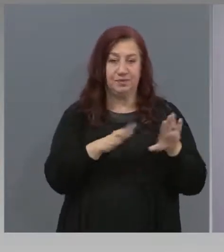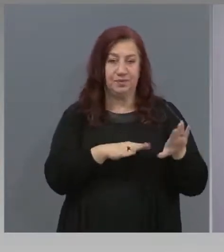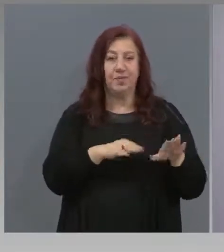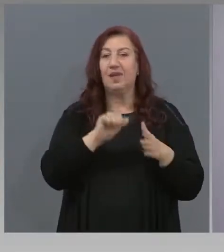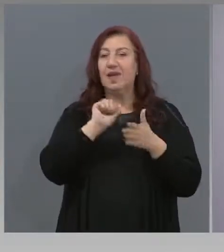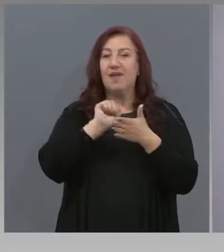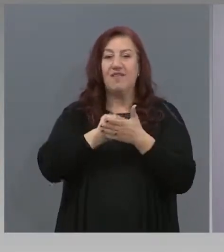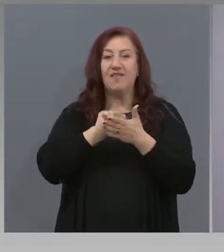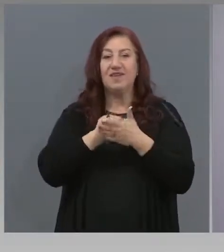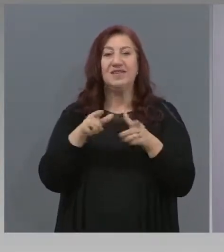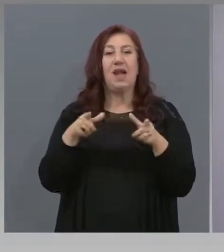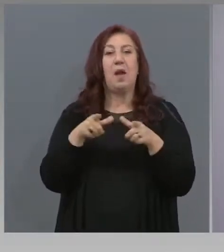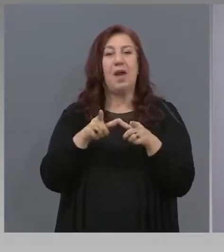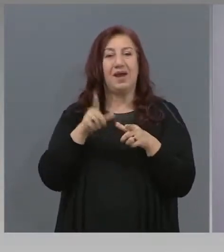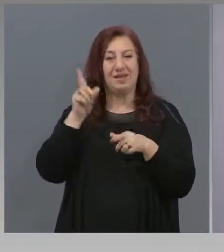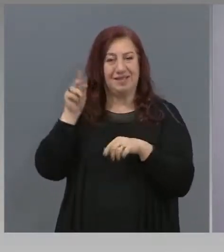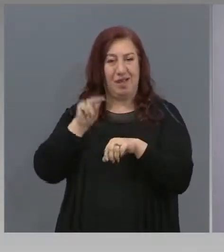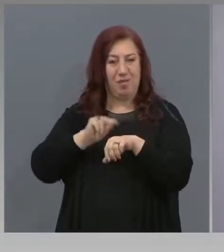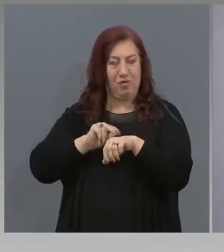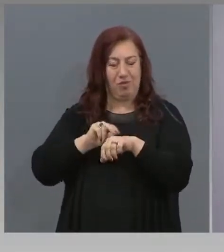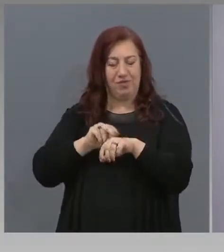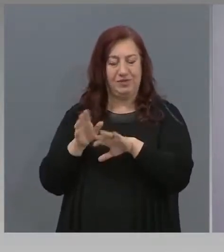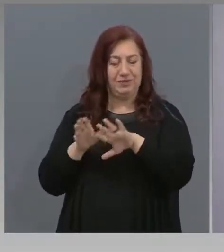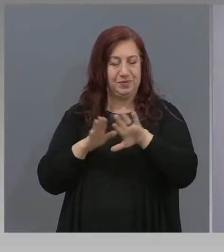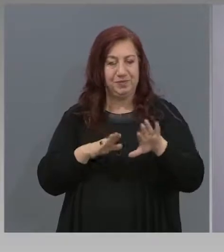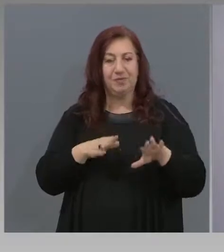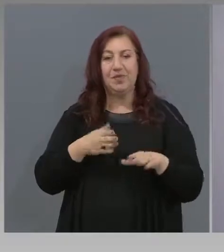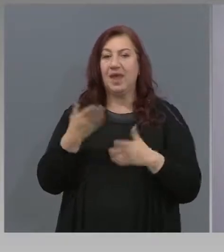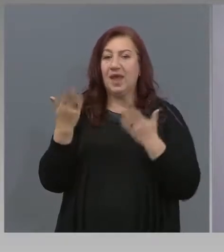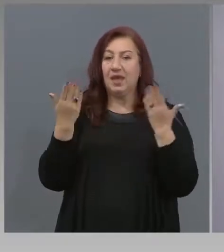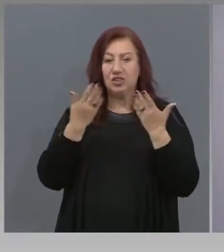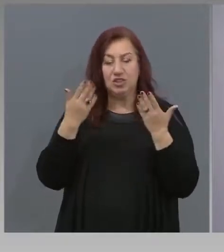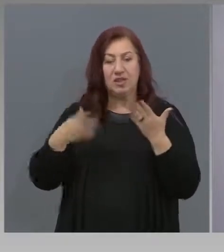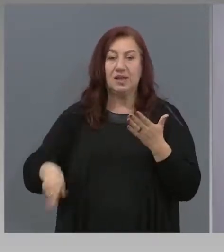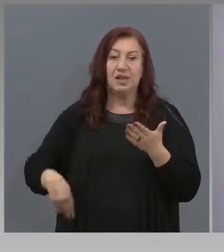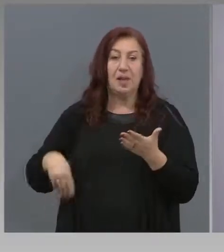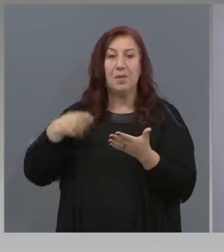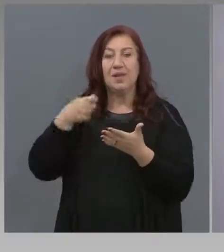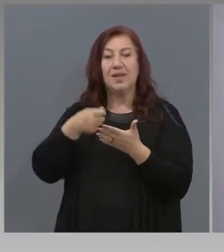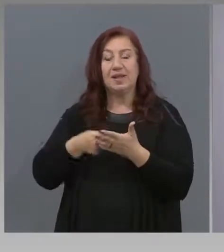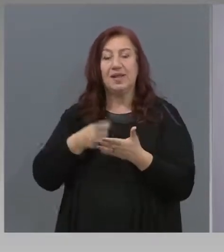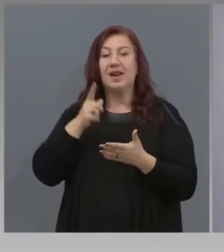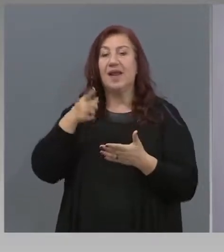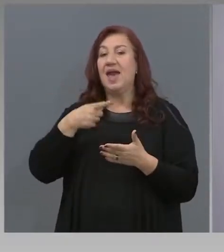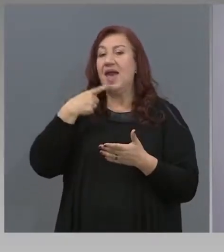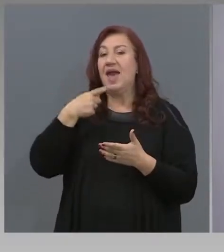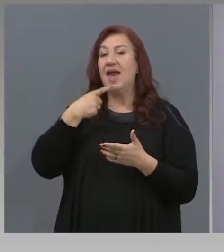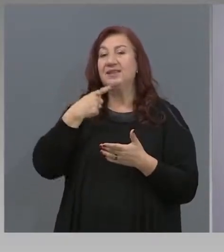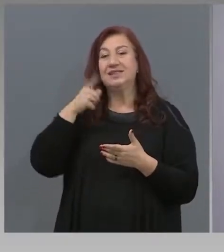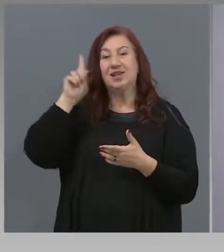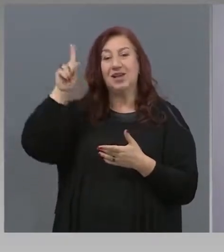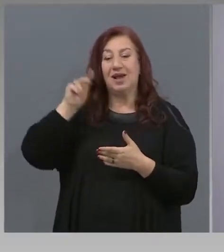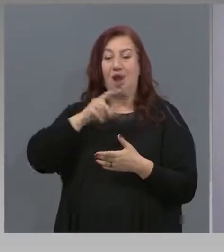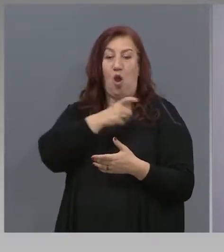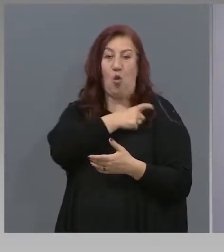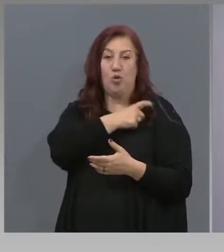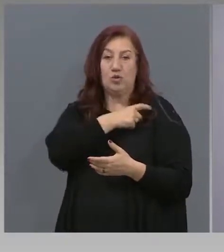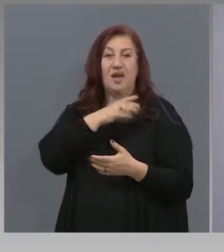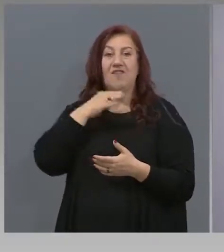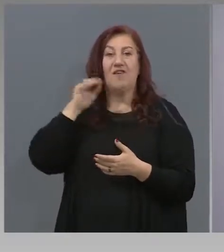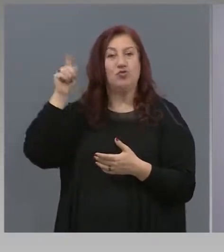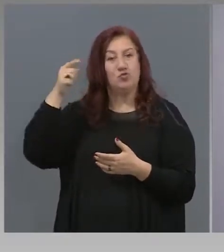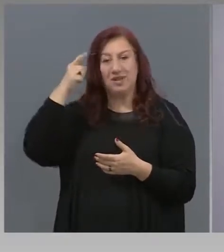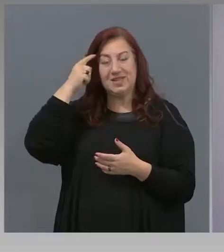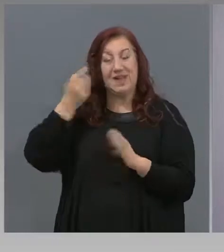Читателите не имат такъв проблем. Плати ли са за езикови курсове в чужбина през юли месец? Масло се плащат